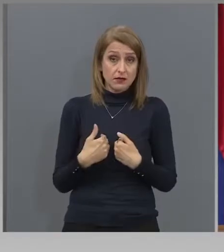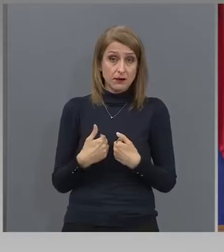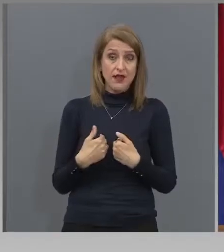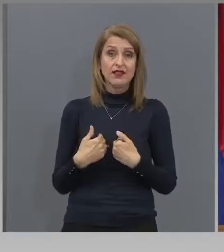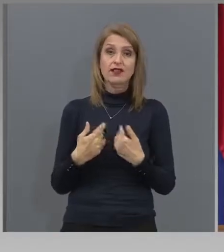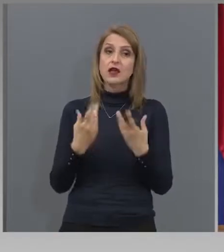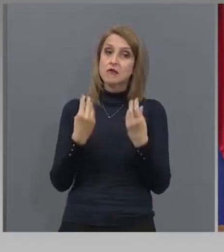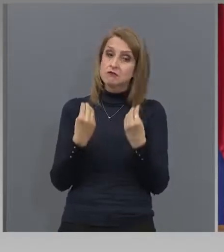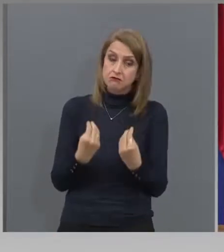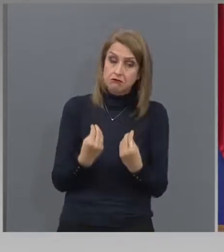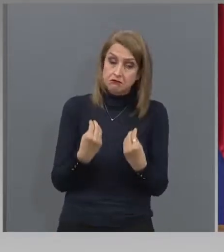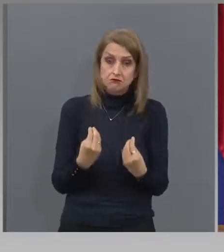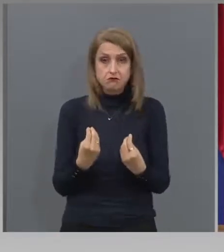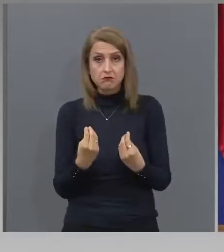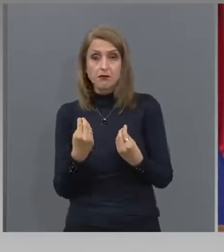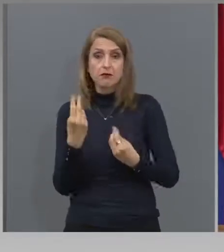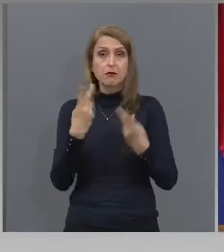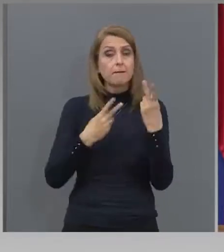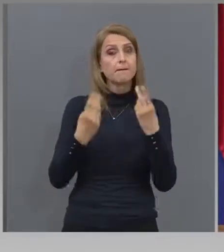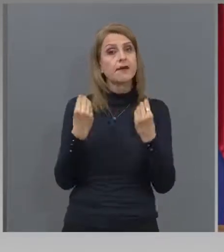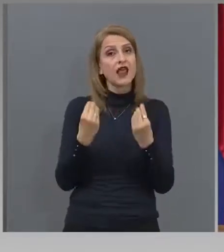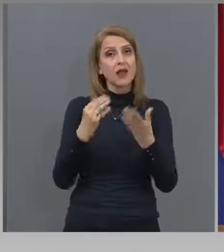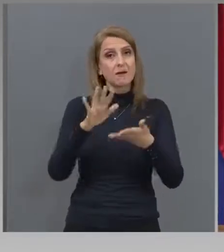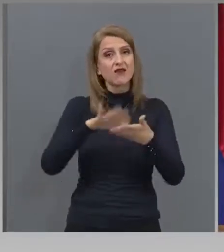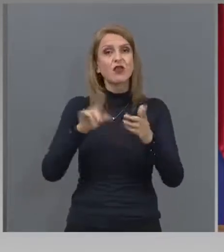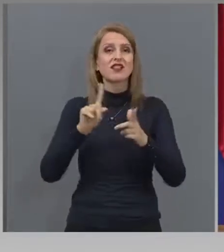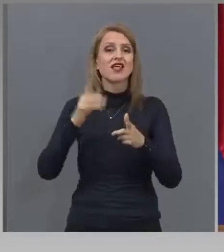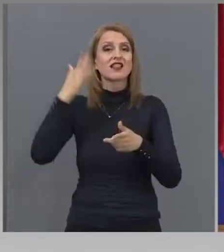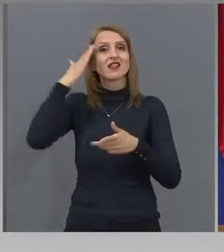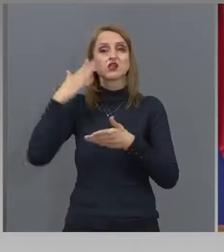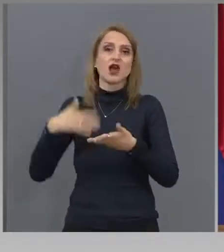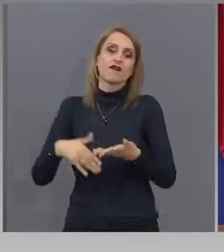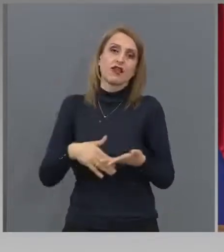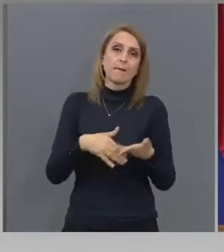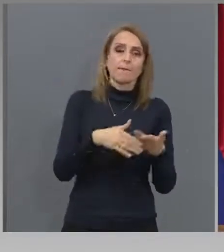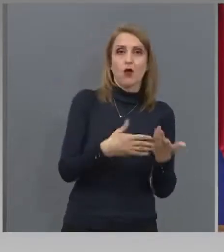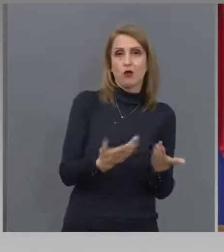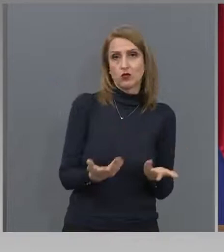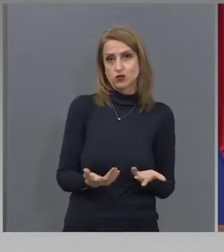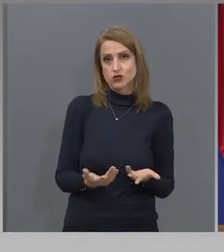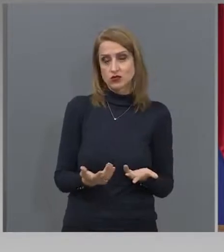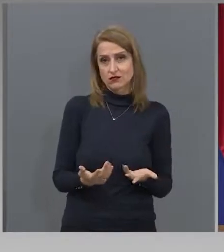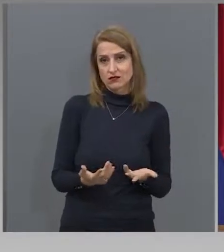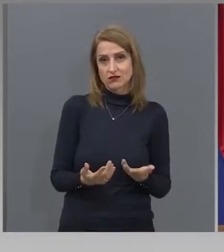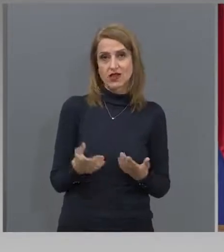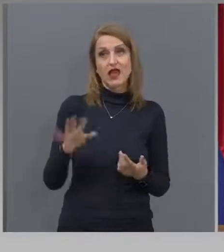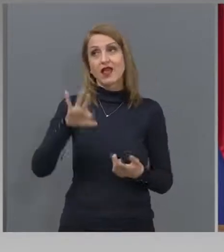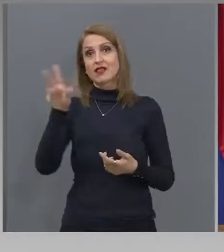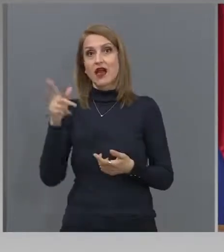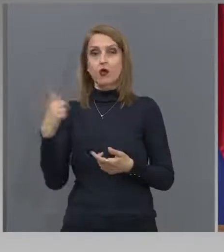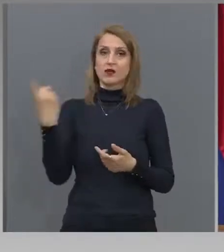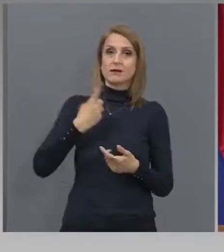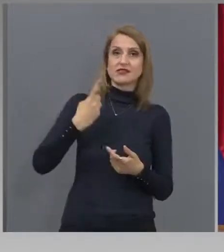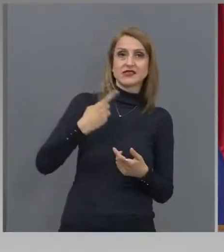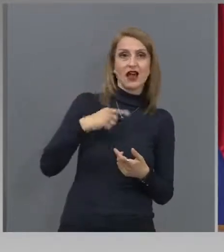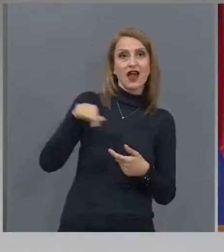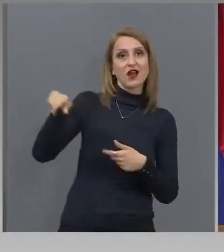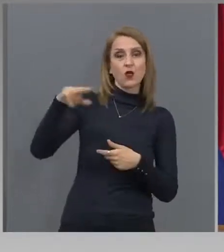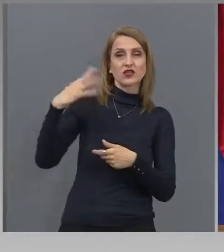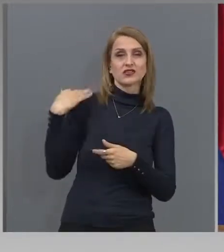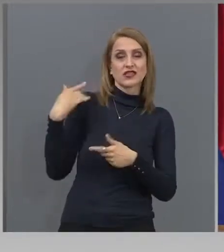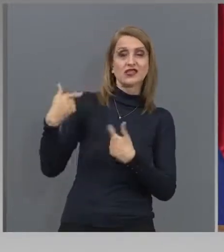приемливо да не е държавна помощ, Петър Нанев да донят пък на другия ден да ме застъпи, защо сте дали държавна помощ.